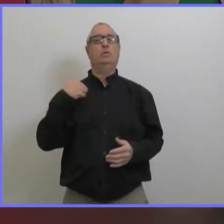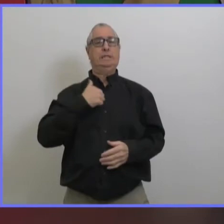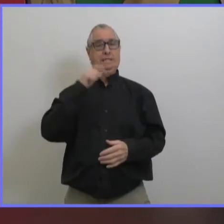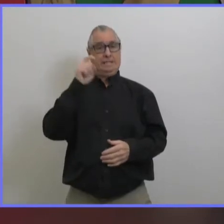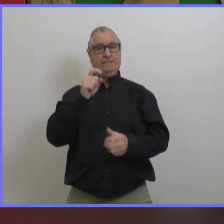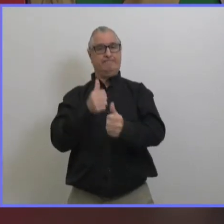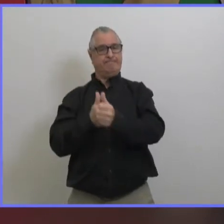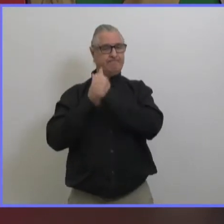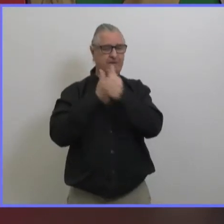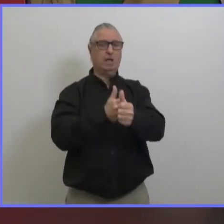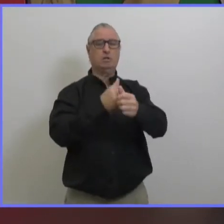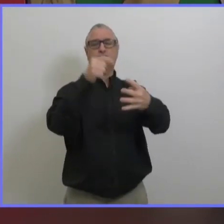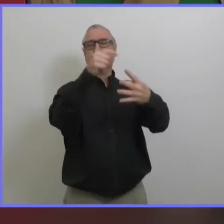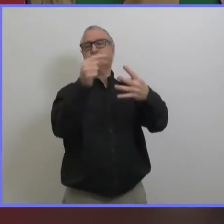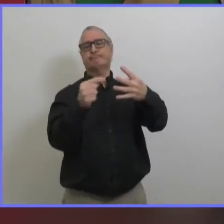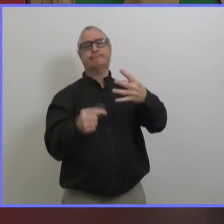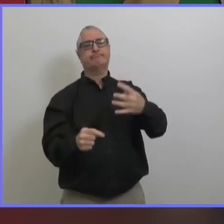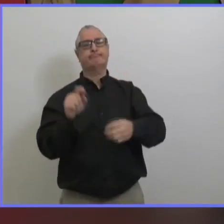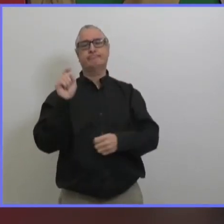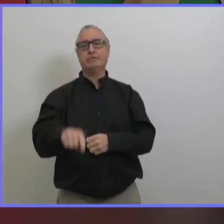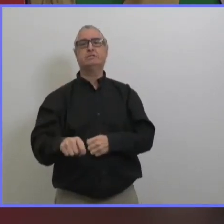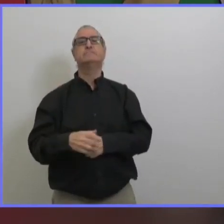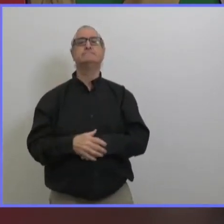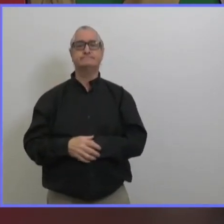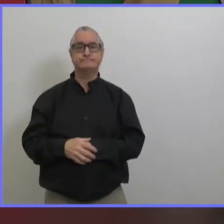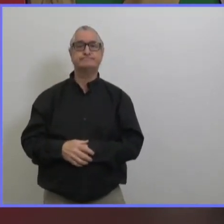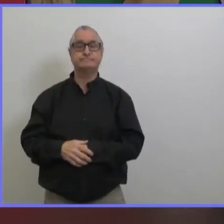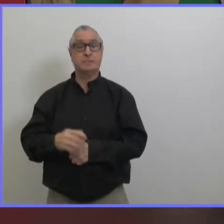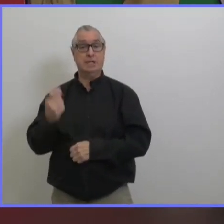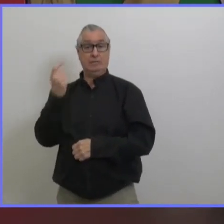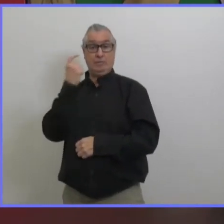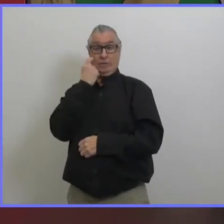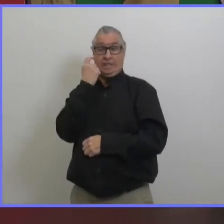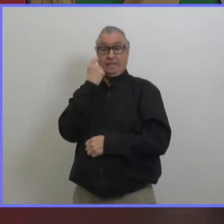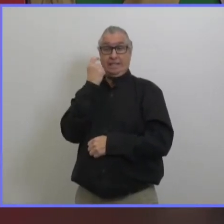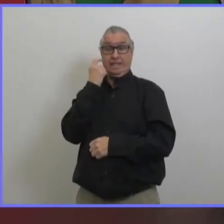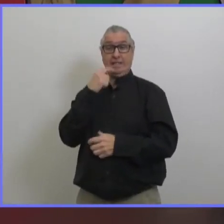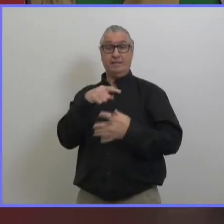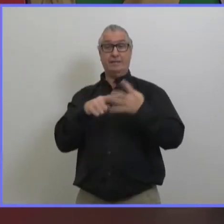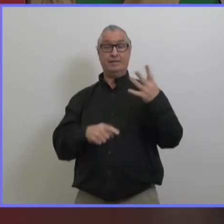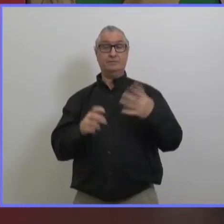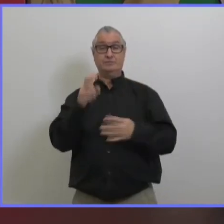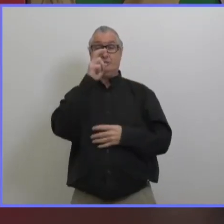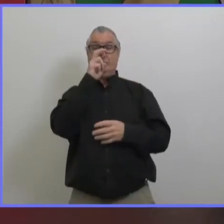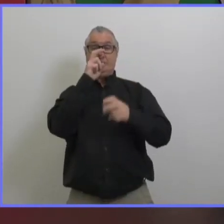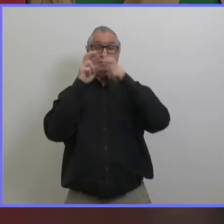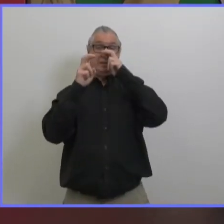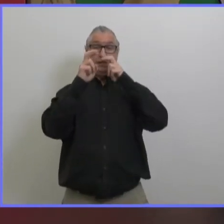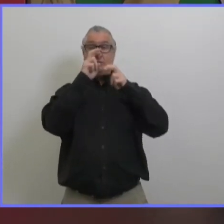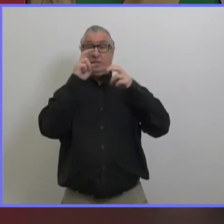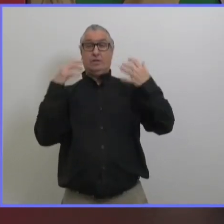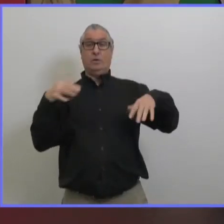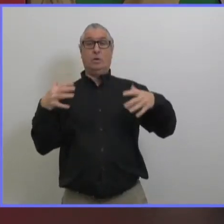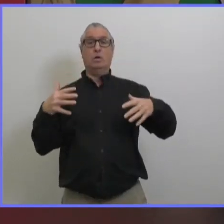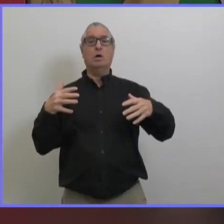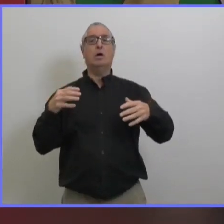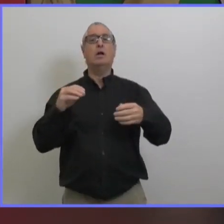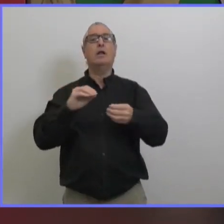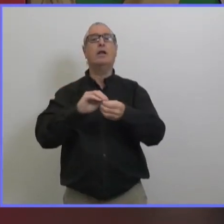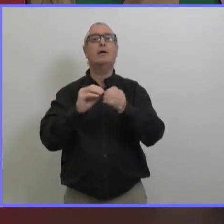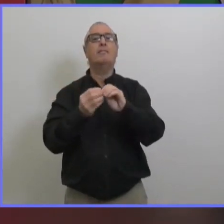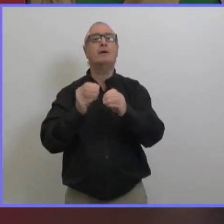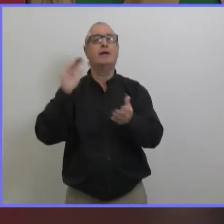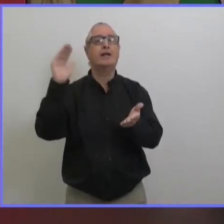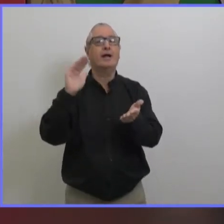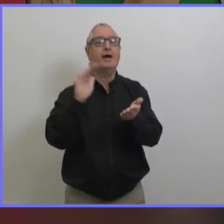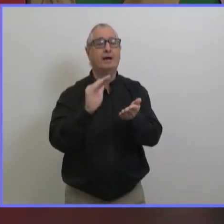vu en novembre et en décembre quand on entend des gens nous dire que certains secteurs sont particulièrement sécuritaires et qu'on peut